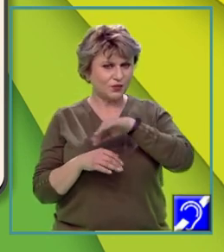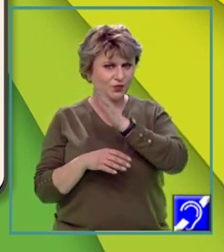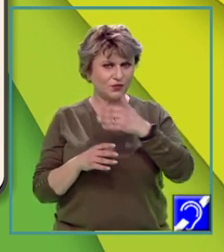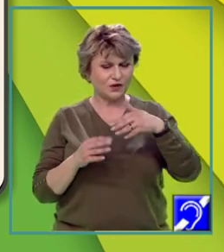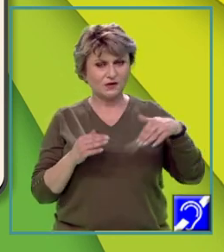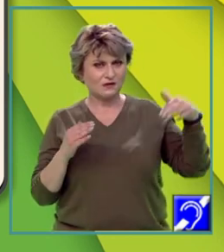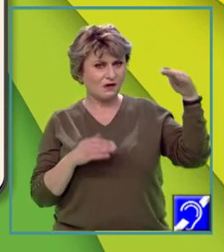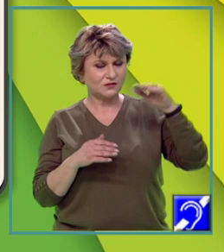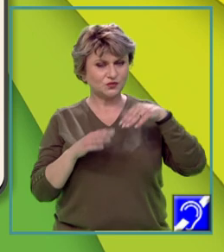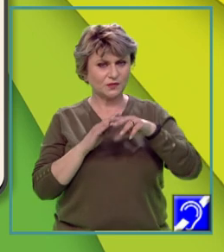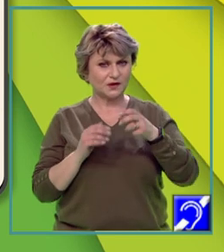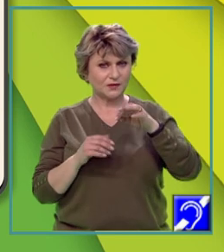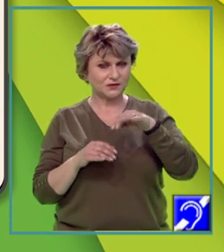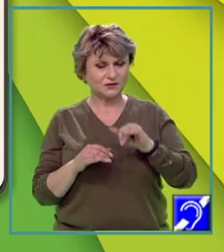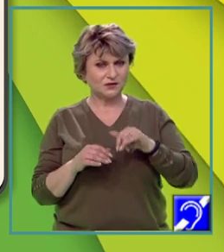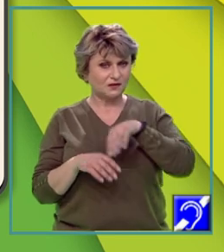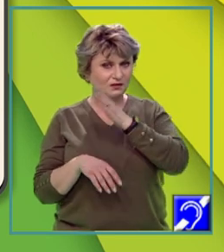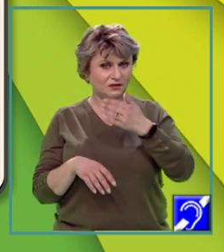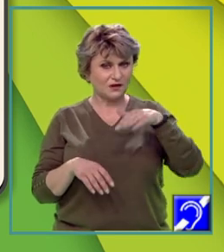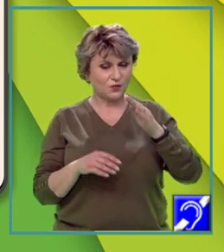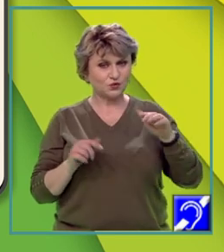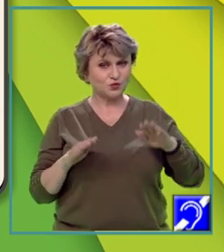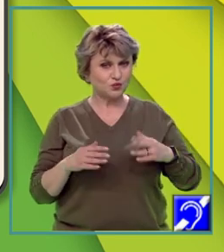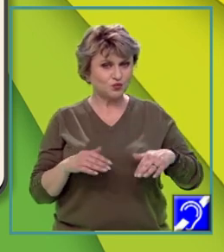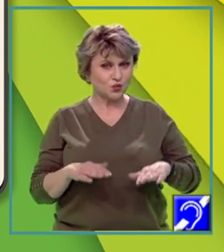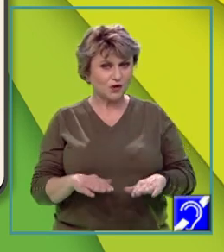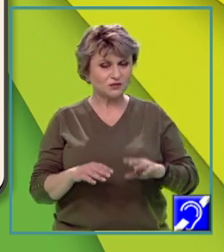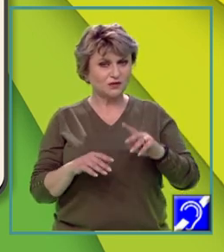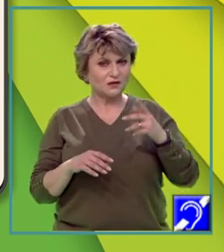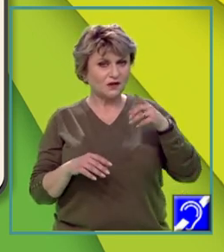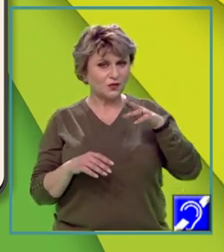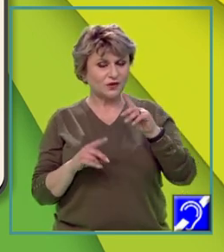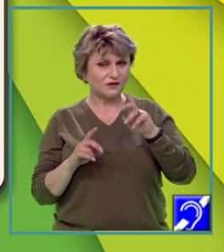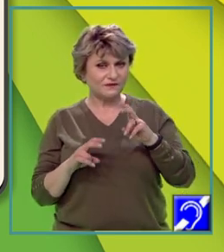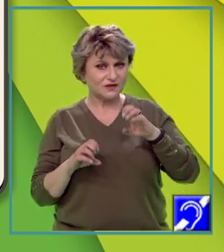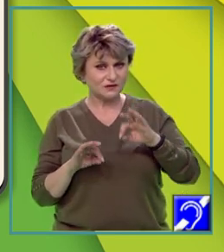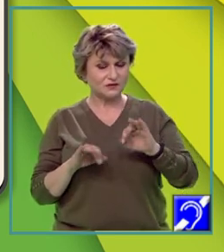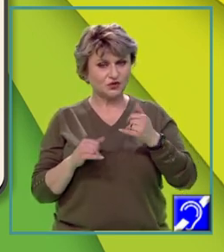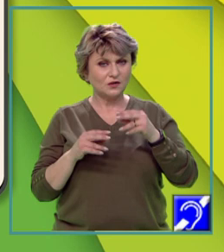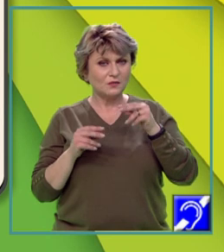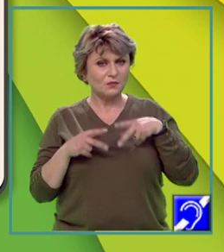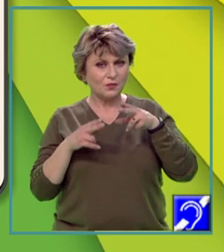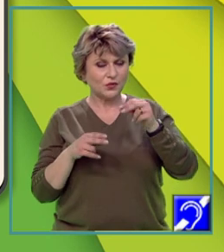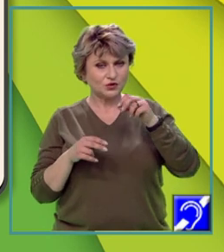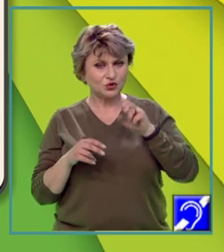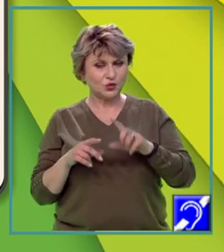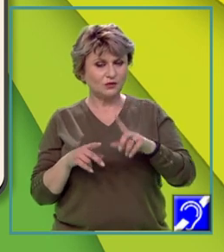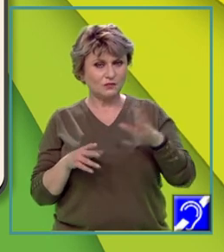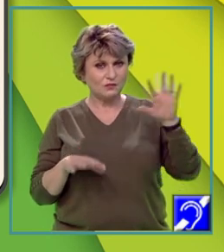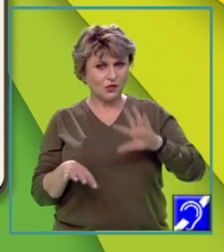subcarpații, dealurile joase, dealurile de vest, podișul Moldovei,